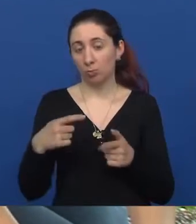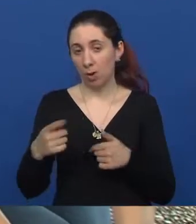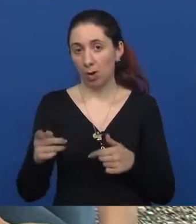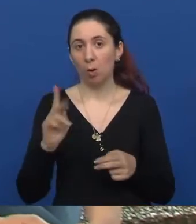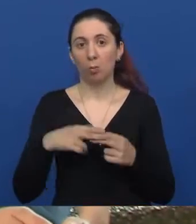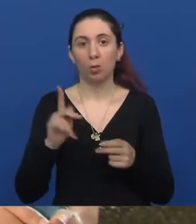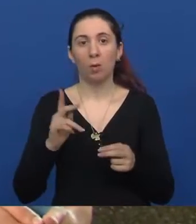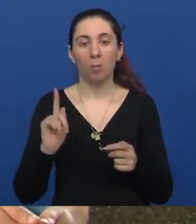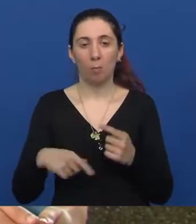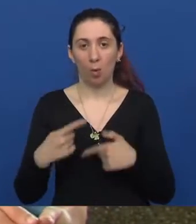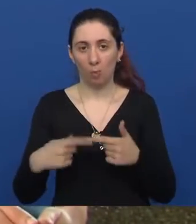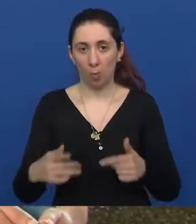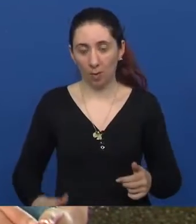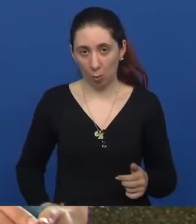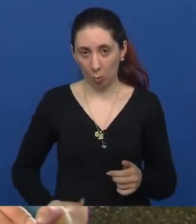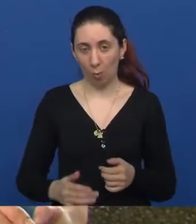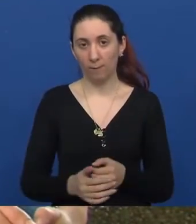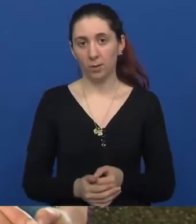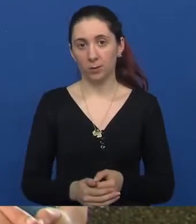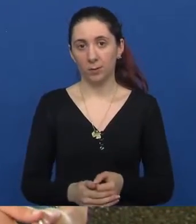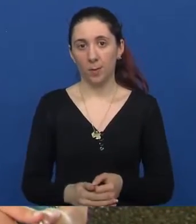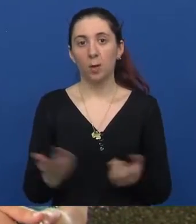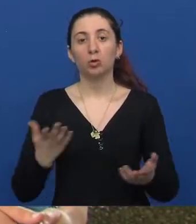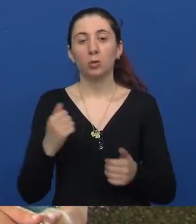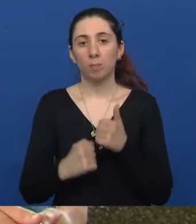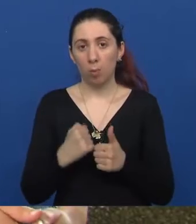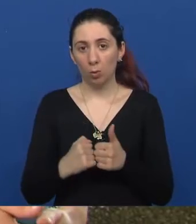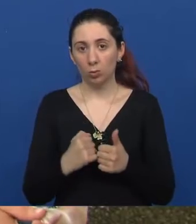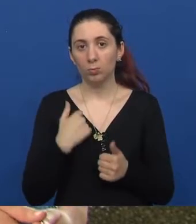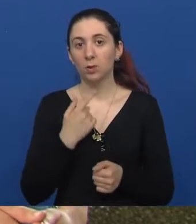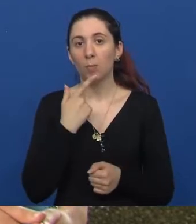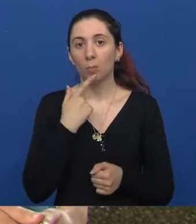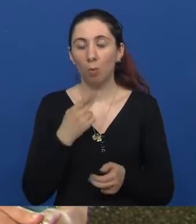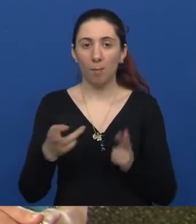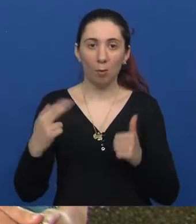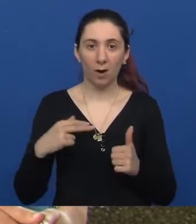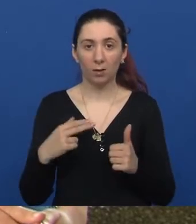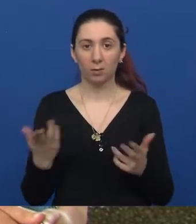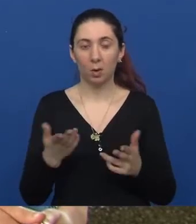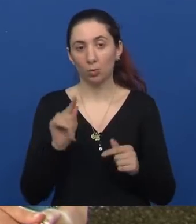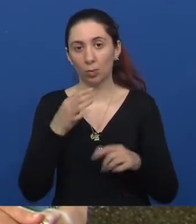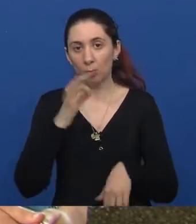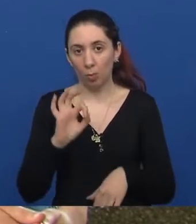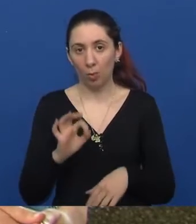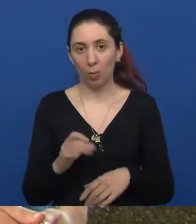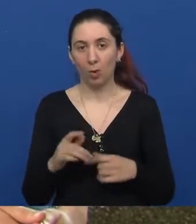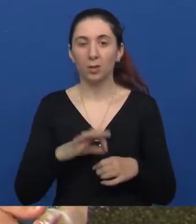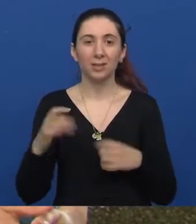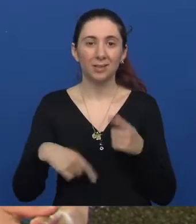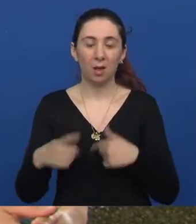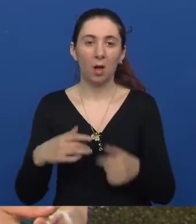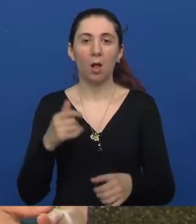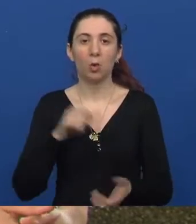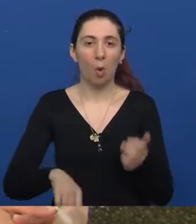mijenjati. I tako, uglavnom ono što se pogorša, proba se vratiti nazad, tako da ubiti konstantne